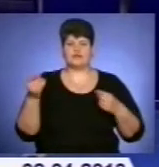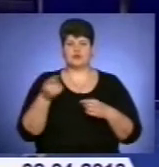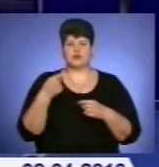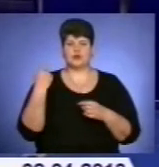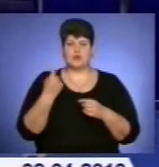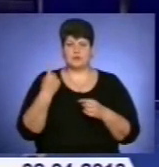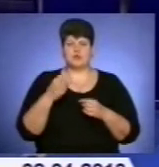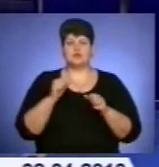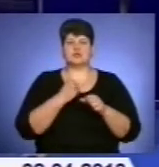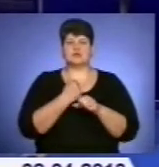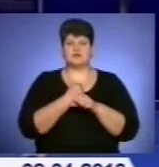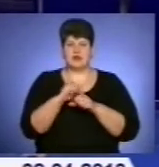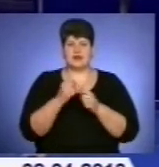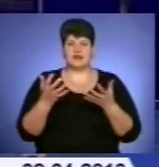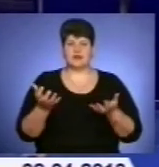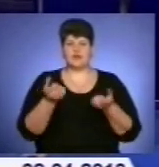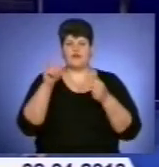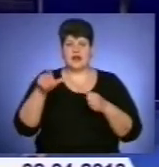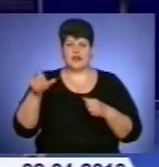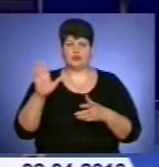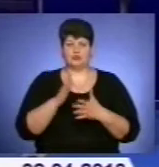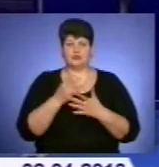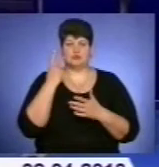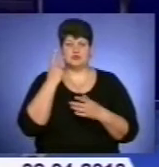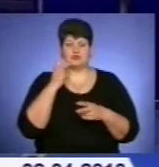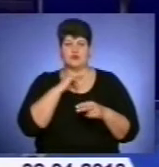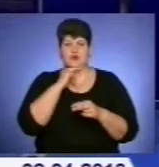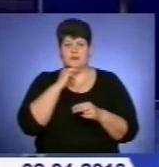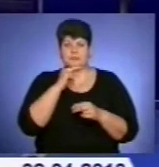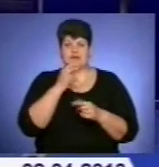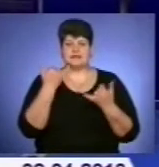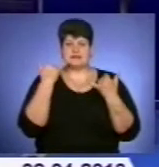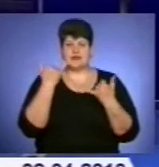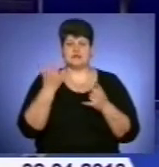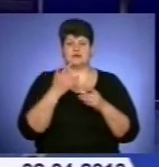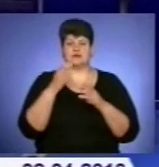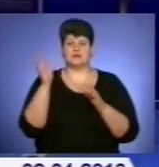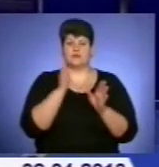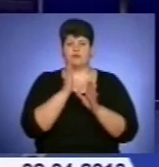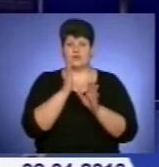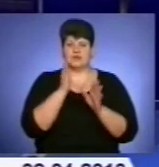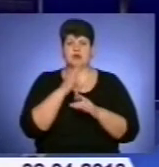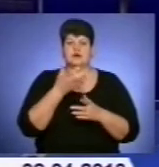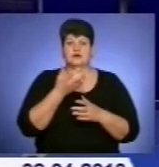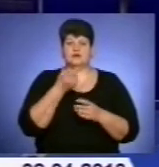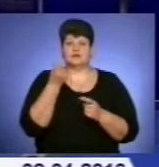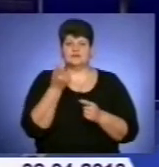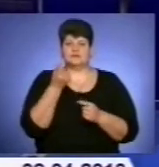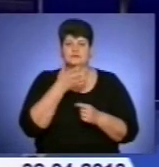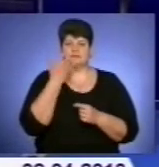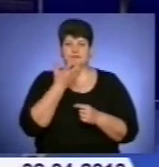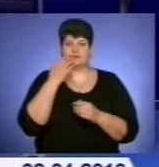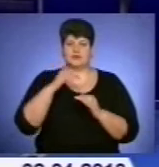змушує рятувальників постійно бути насторожі. Наразі температура повітря поступово підвищується і актуальним стає питання